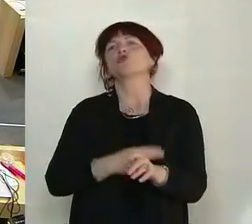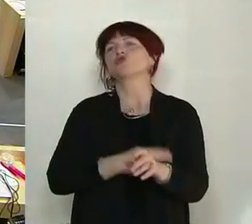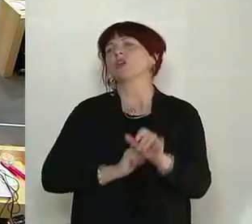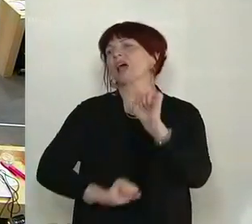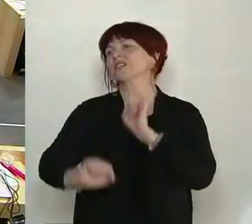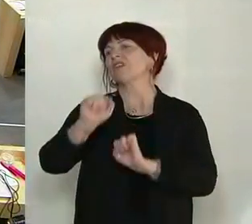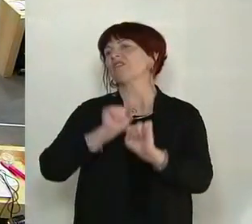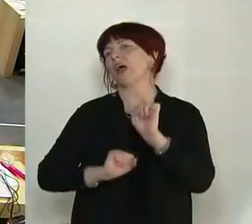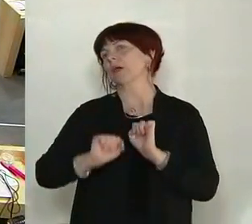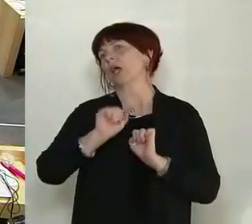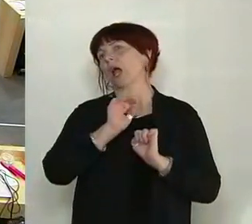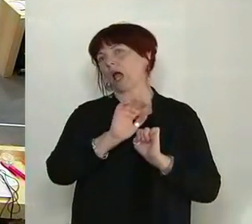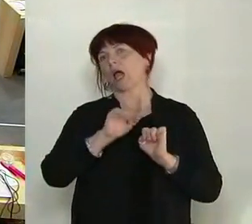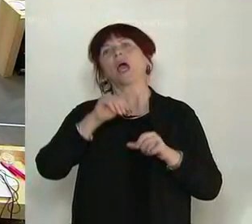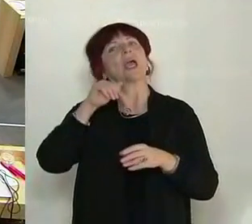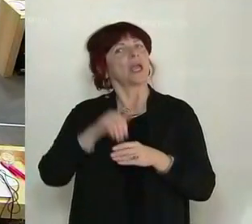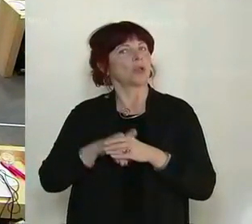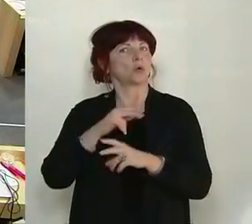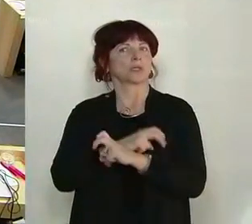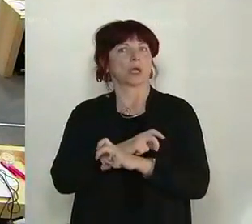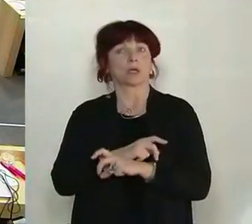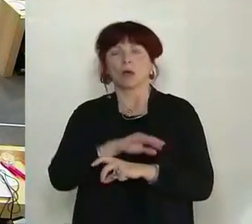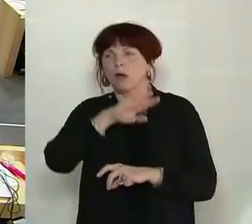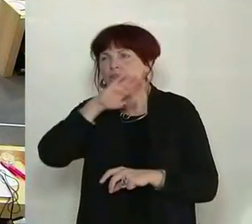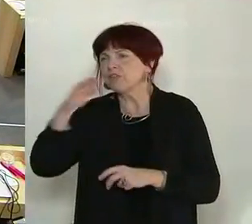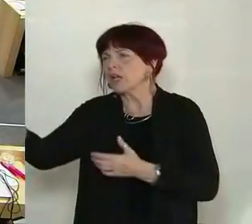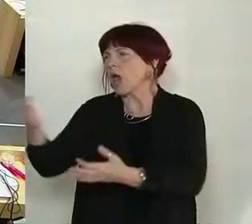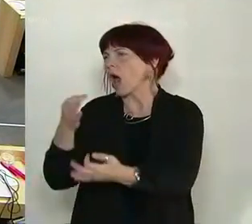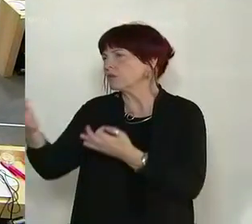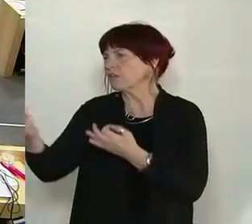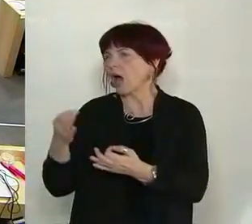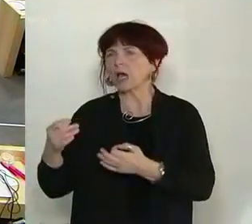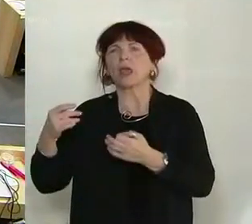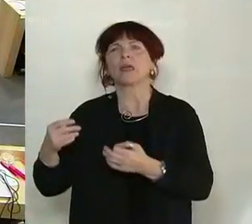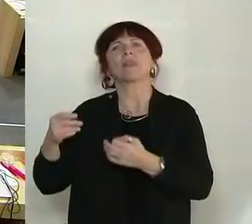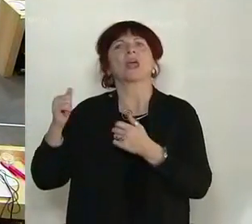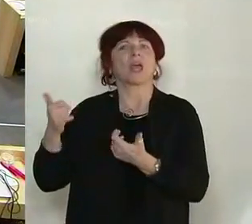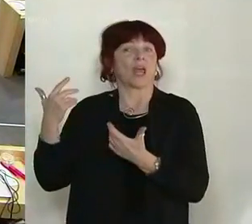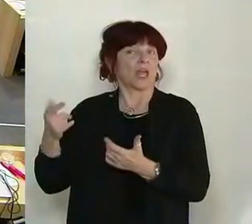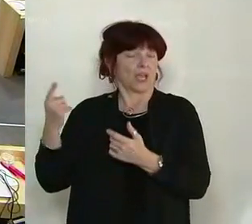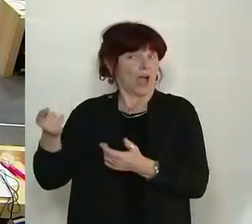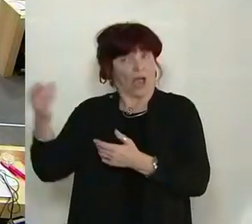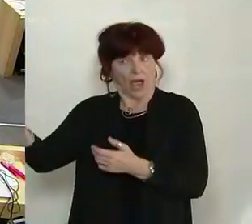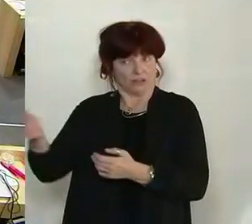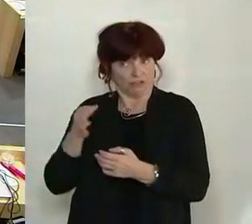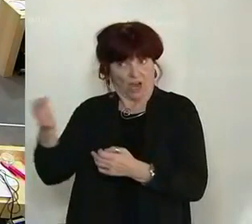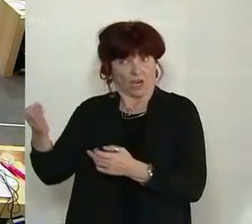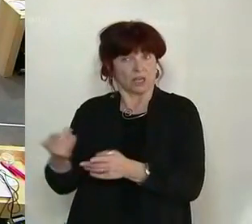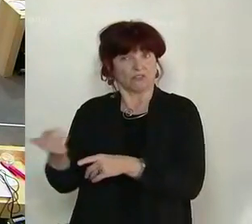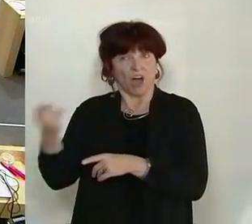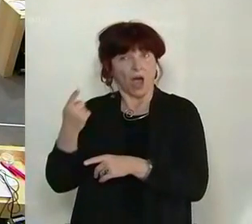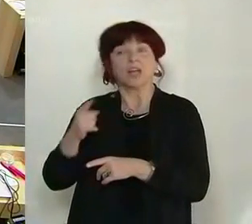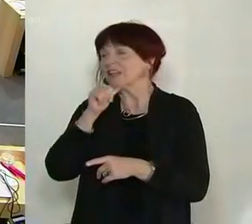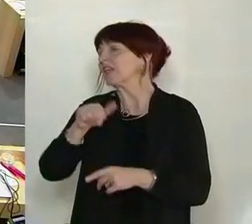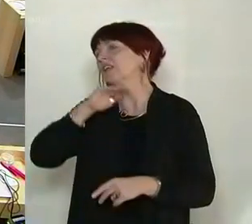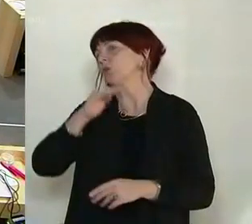Es ist beispielhaft für viele Anfragen, die wir von Ihnen bekommen, Herr Minister, die leider unzureichend beantwortet wurden. Wir